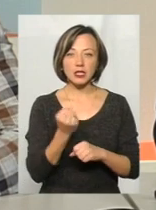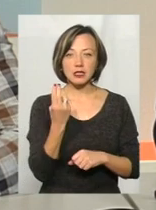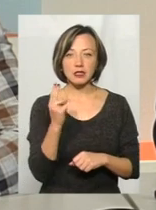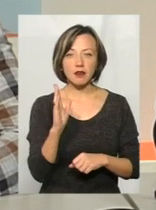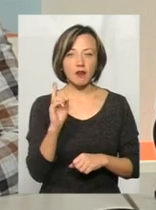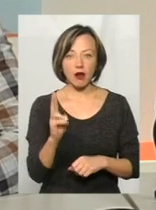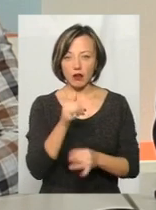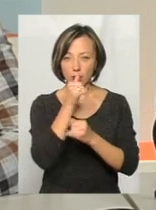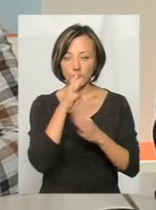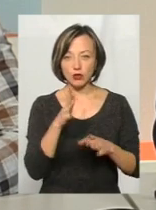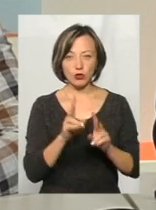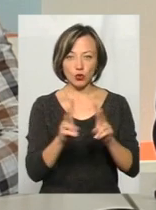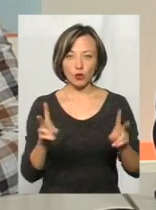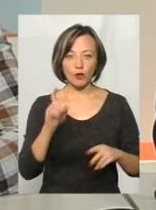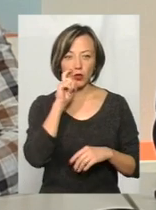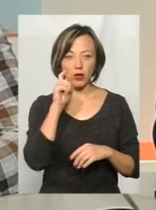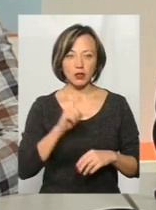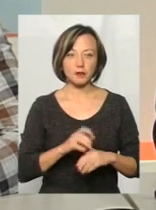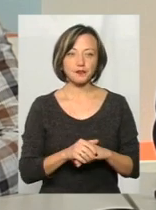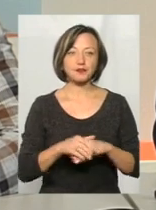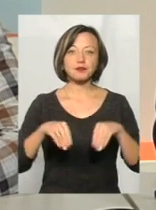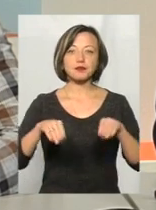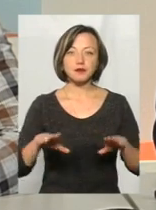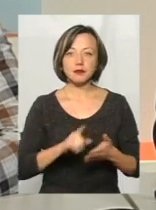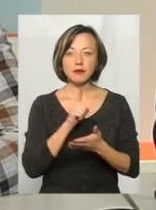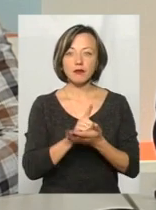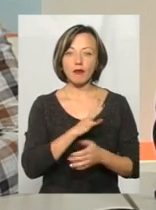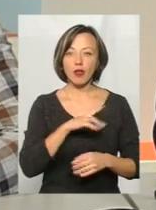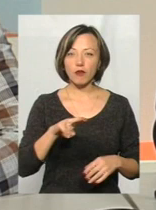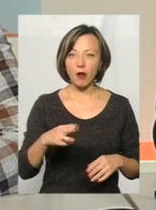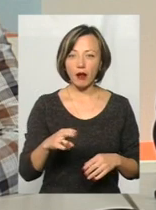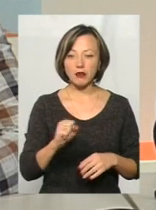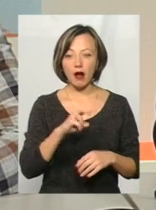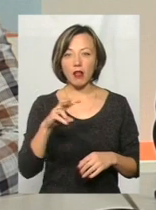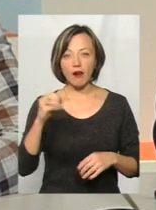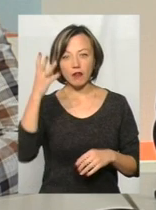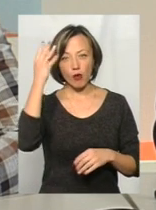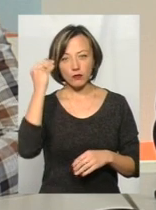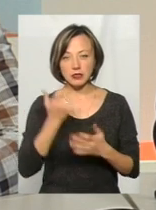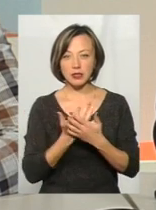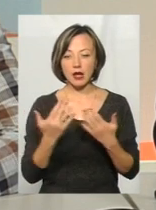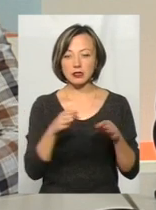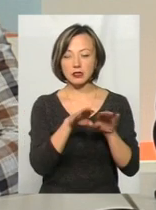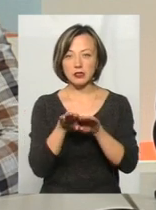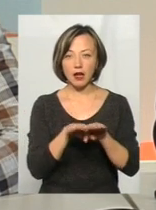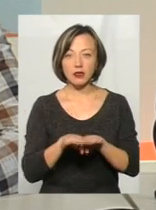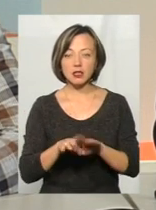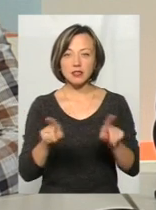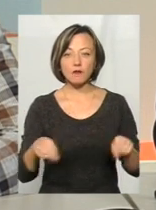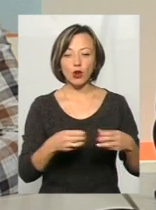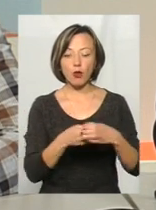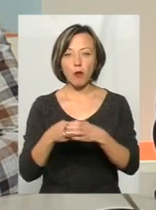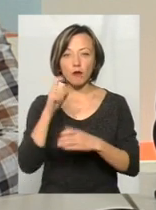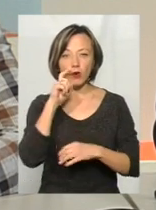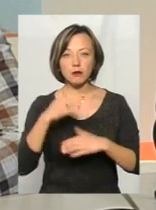мабуть, не може ніхто в Україні. Постанова мала бути в п'ятницю, але враховуючи те, що на різних стадіях у створення громад в Україні